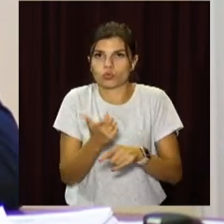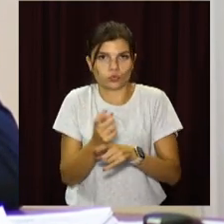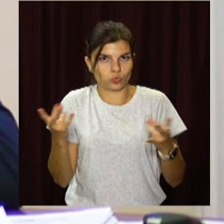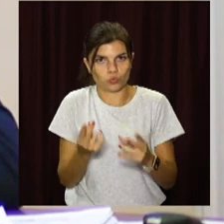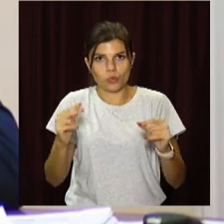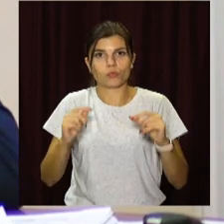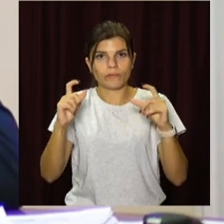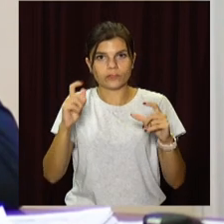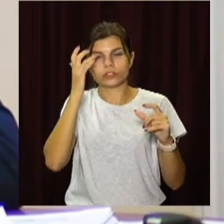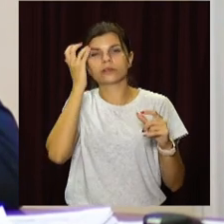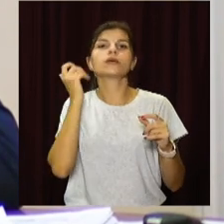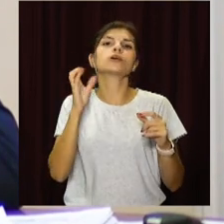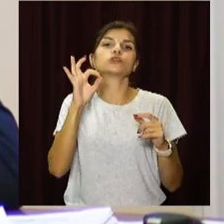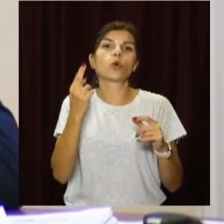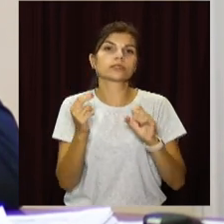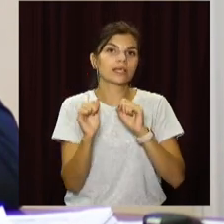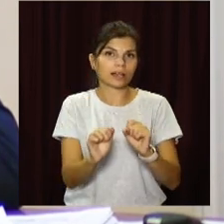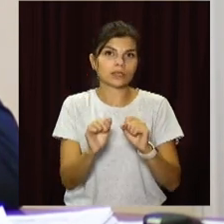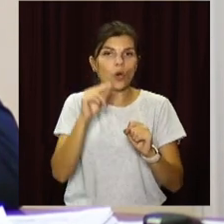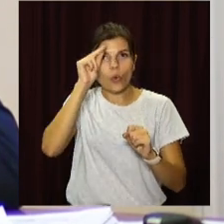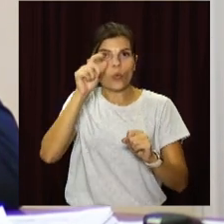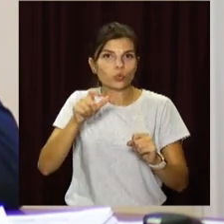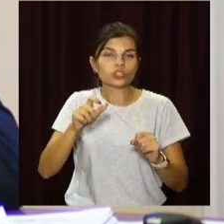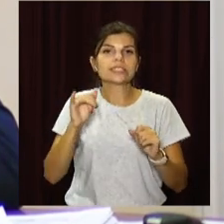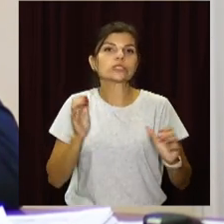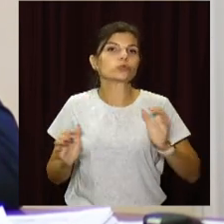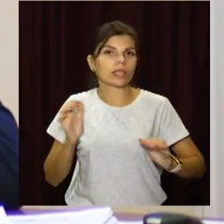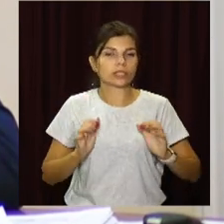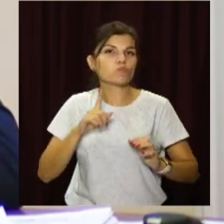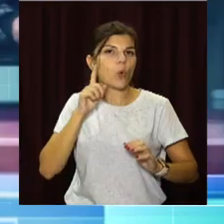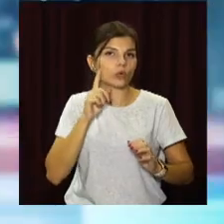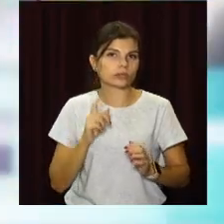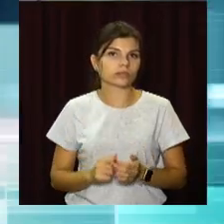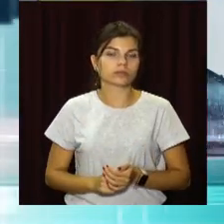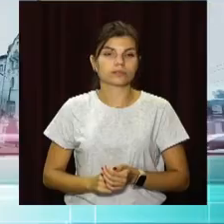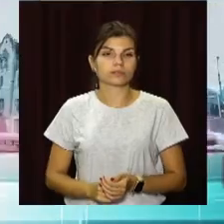підвищення соціального захисту учнівської та студентської молоді.